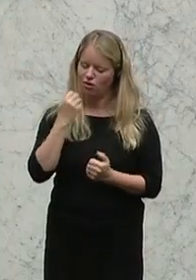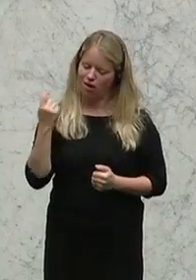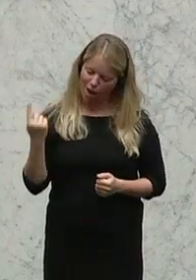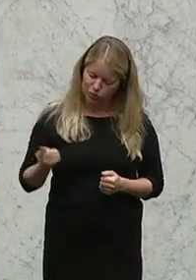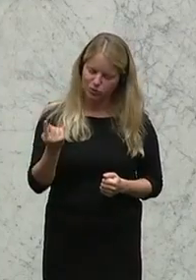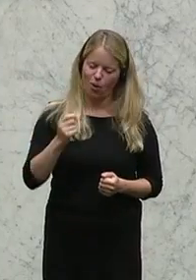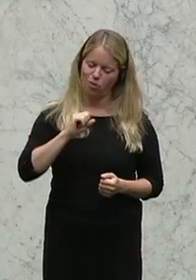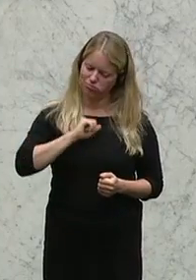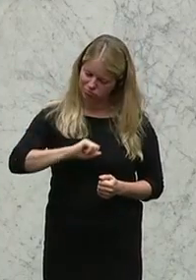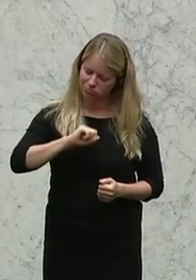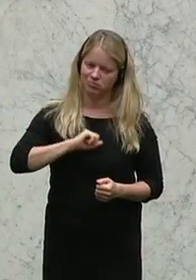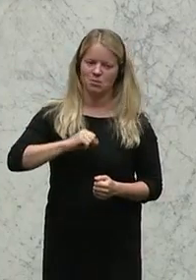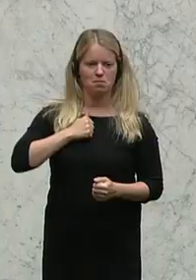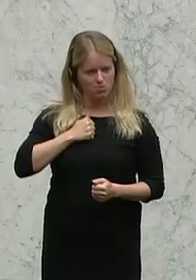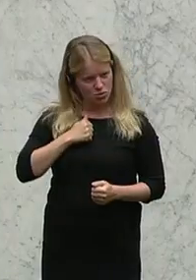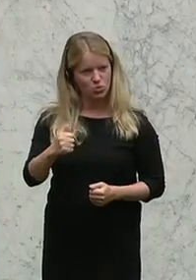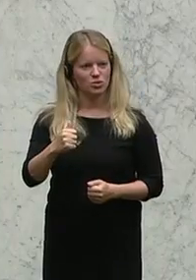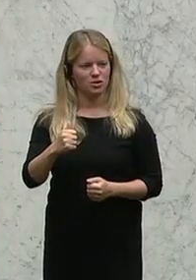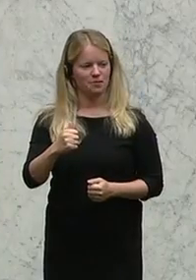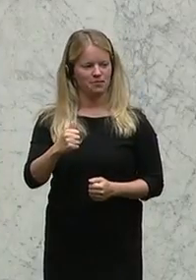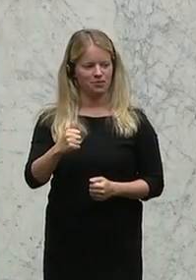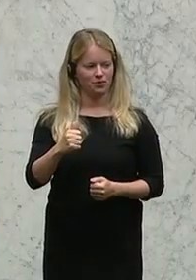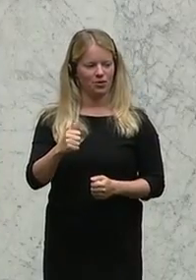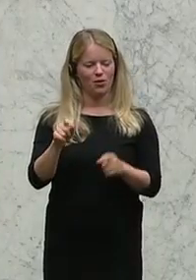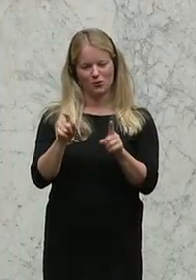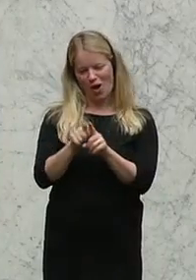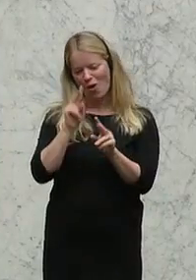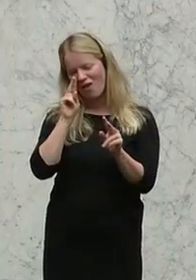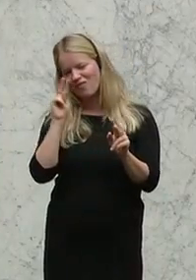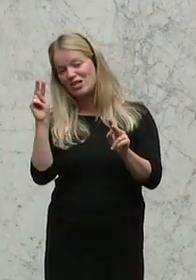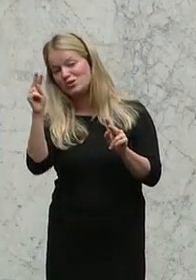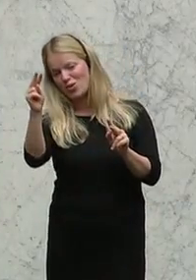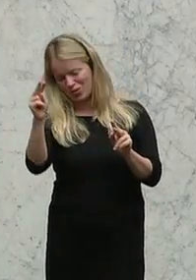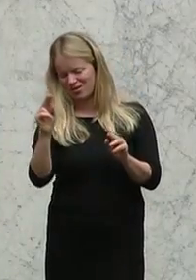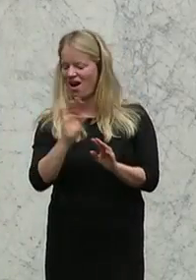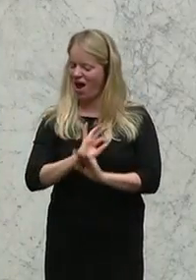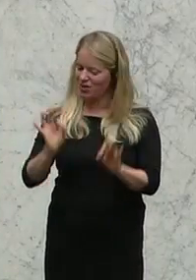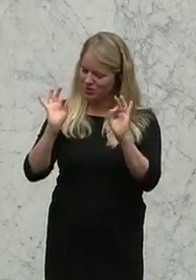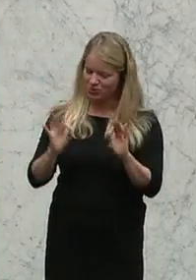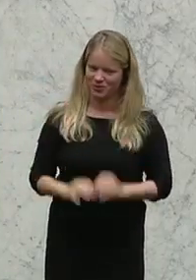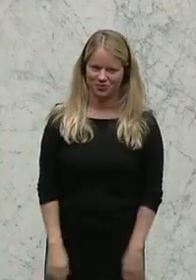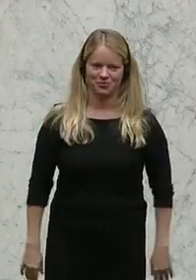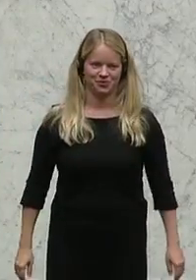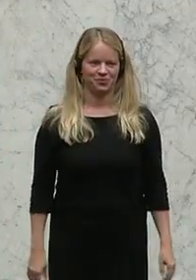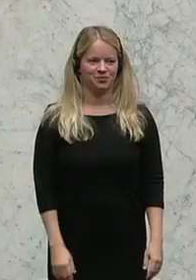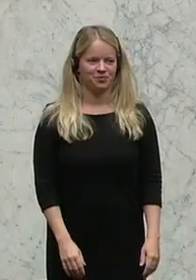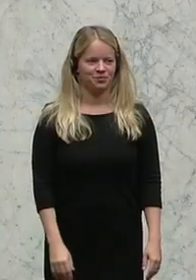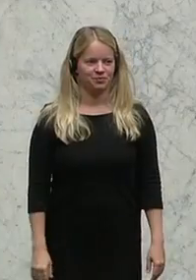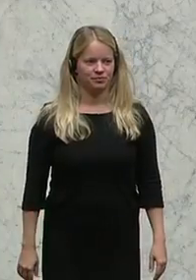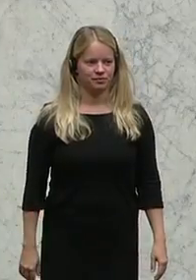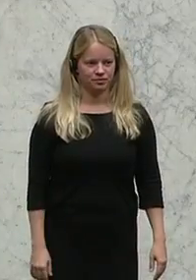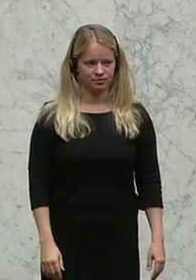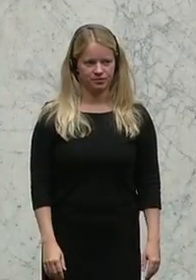Mut und natürlich die notwendige Weitsicht in dieser Form auch. Alles Gute. Hubert